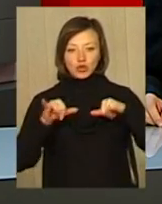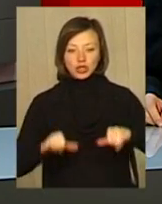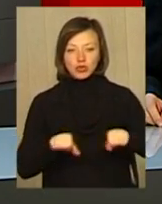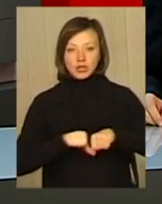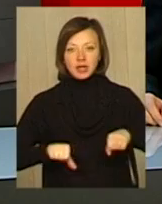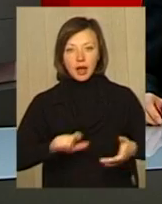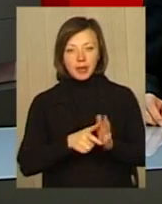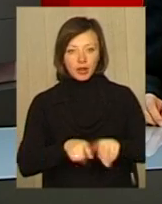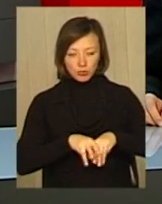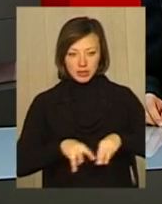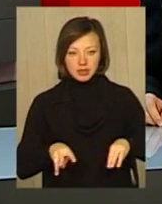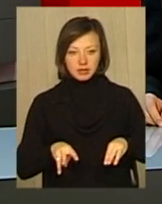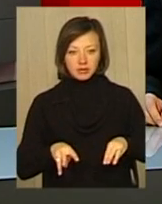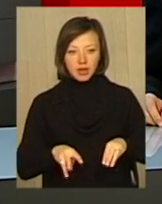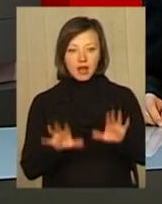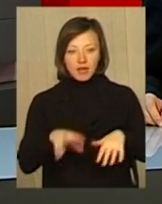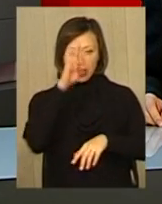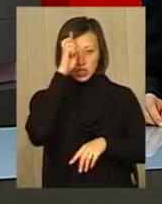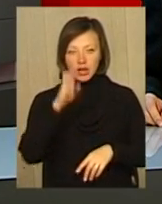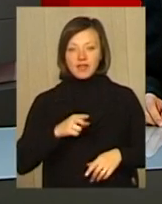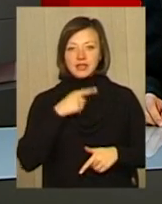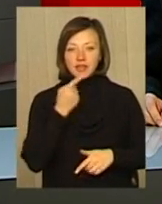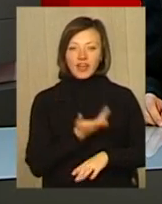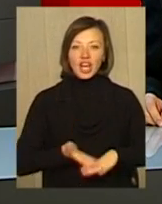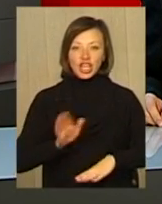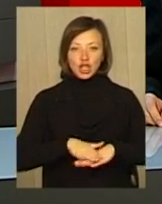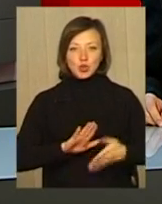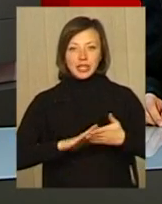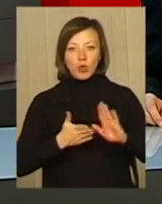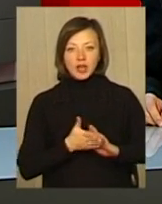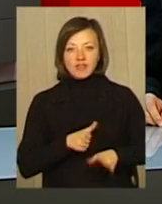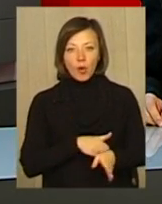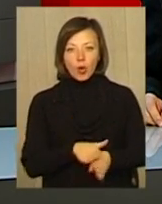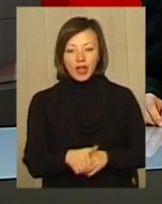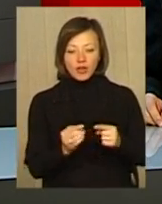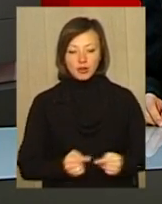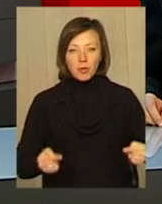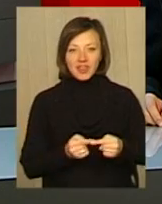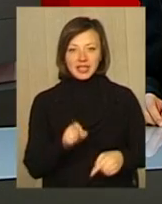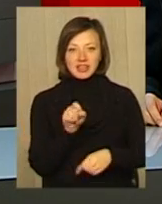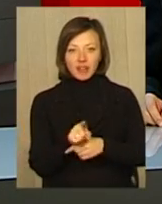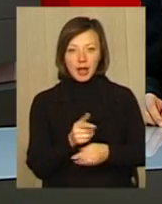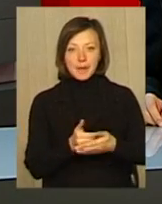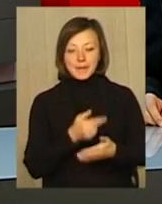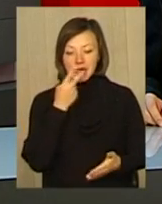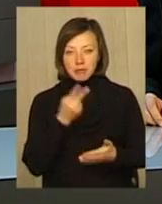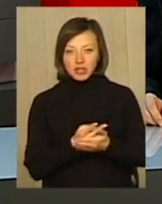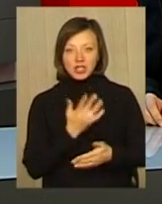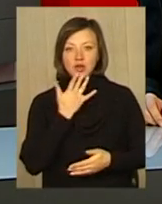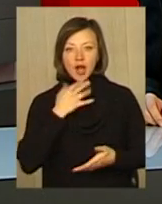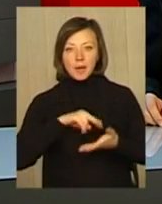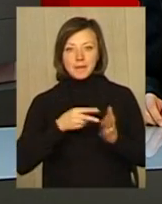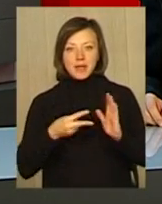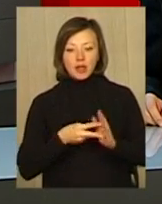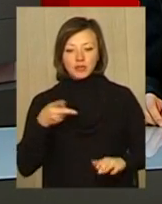засіданні Кабінету міністрів. Глава держави назвав критичною ситуацію з виконанням відповідних завдань, передбачених національним